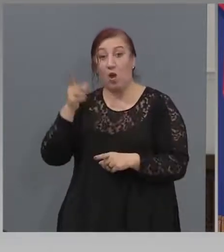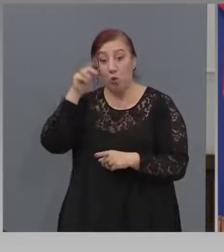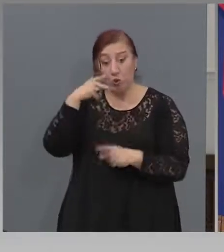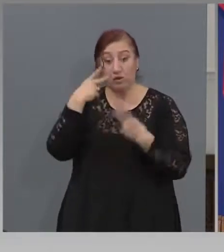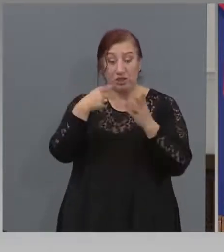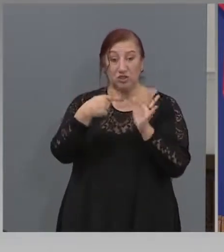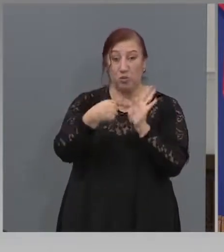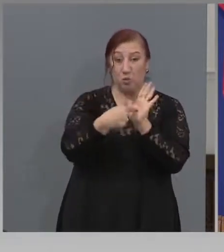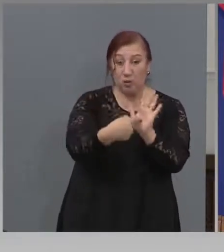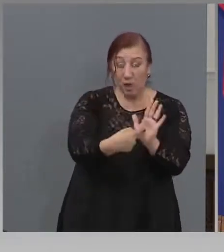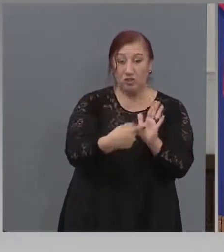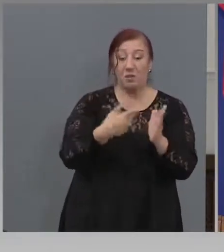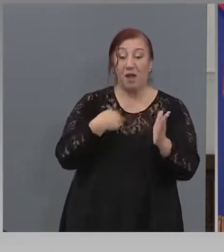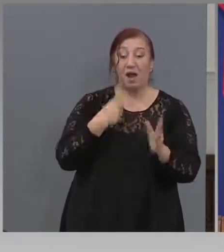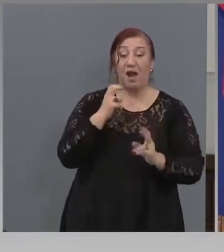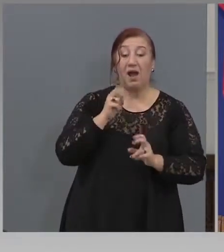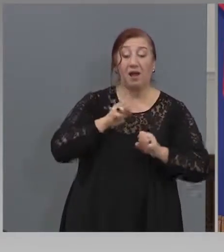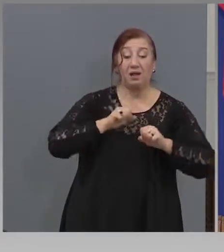произвели